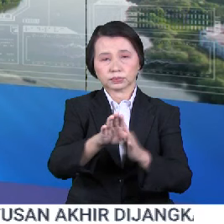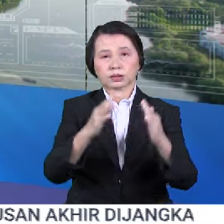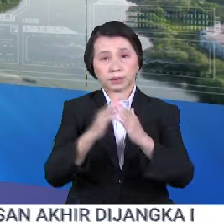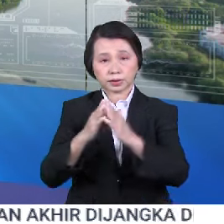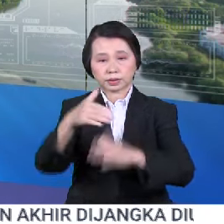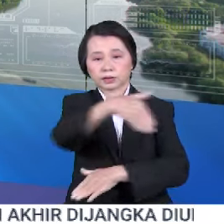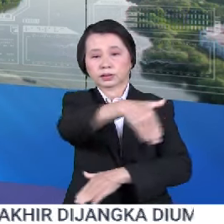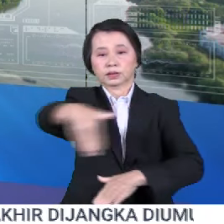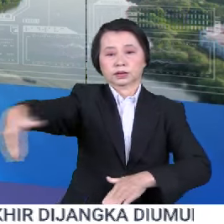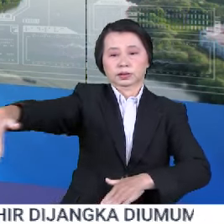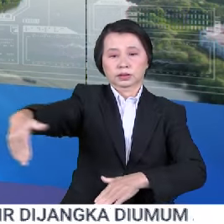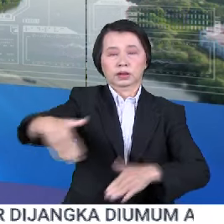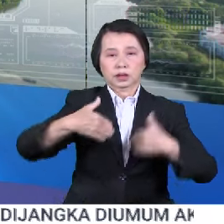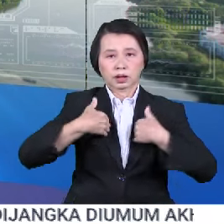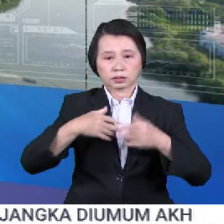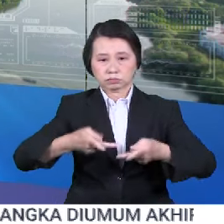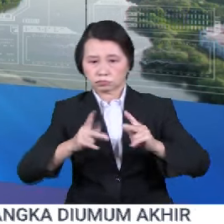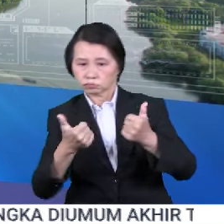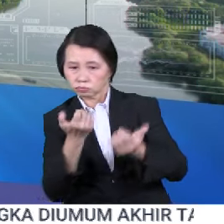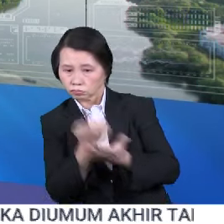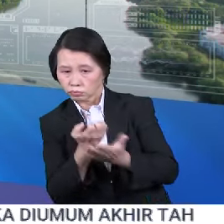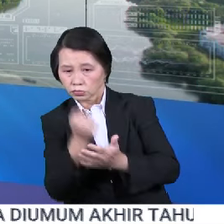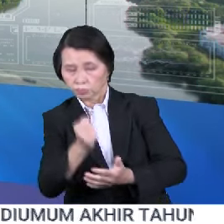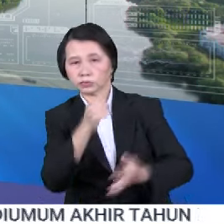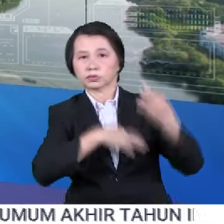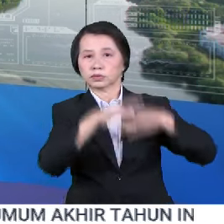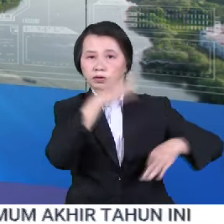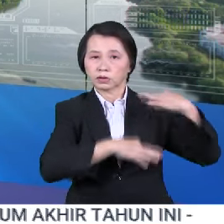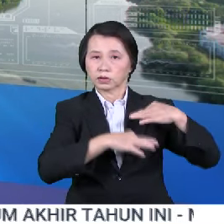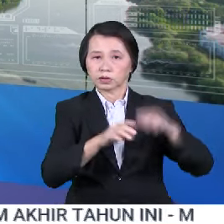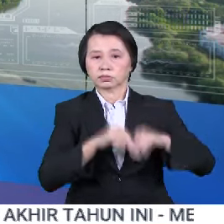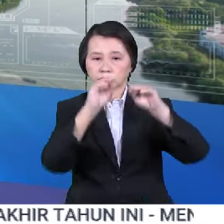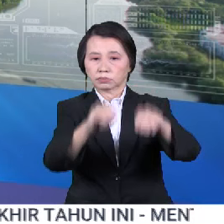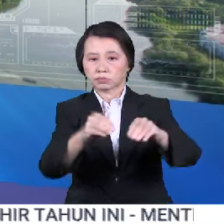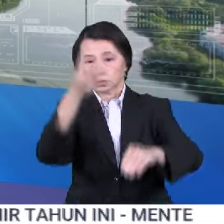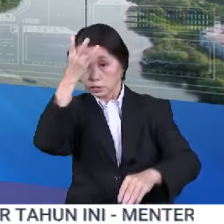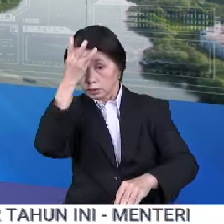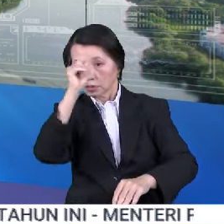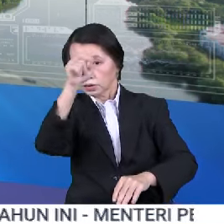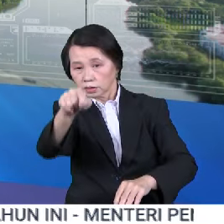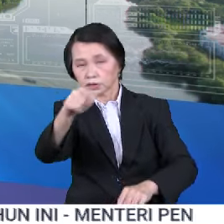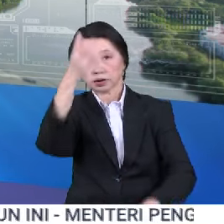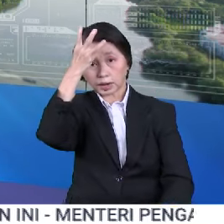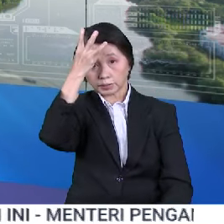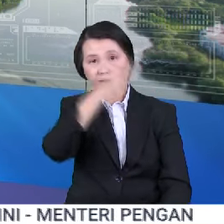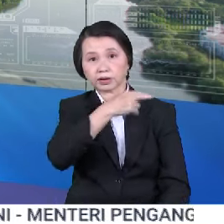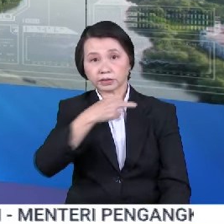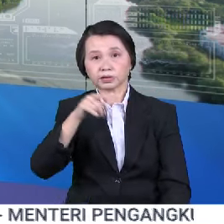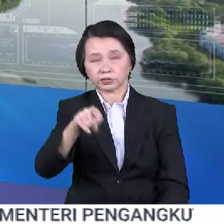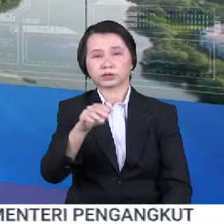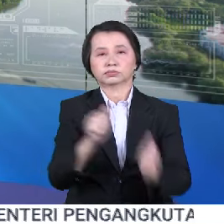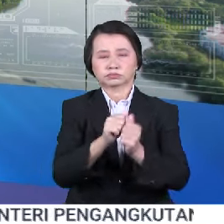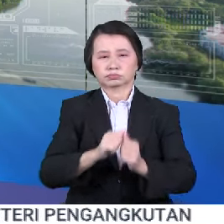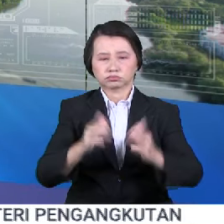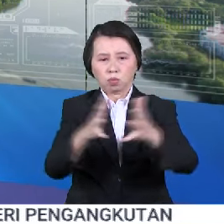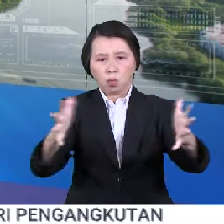sempadan dengan mengambil kira potensi ekonomi yang boleh dimanfaatkan kesan perpindahan ibu kota Indonesia ke Kalimantan. Justru pembangunan